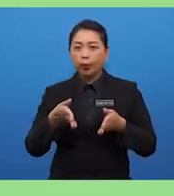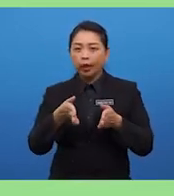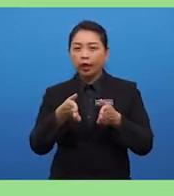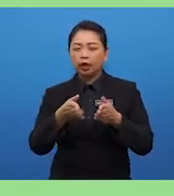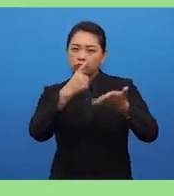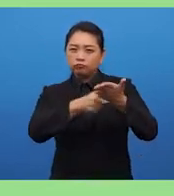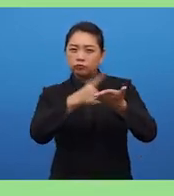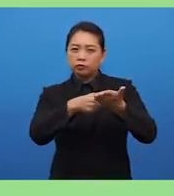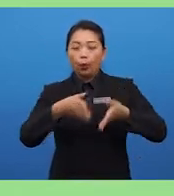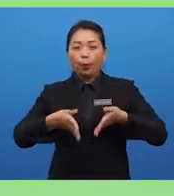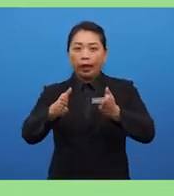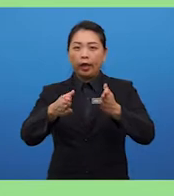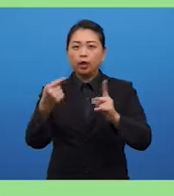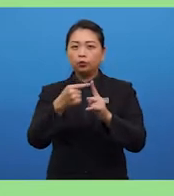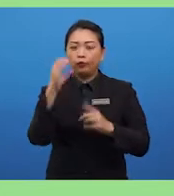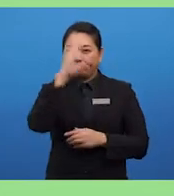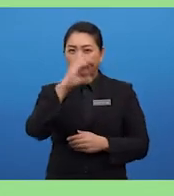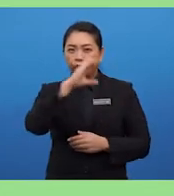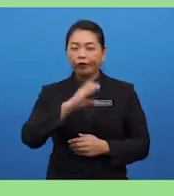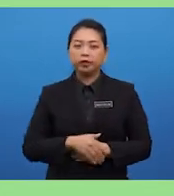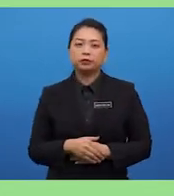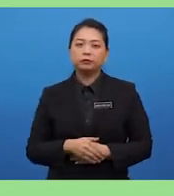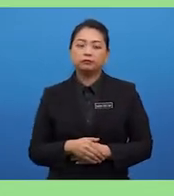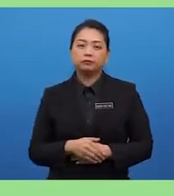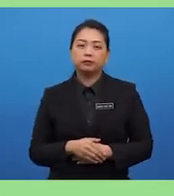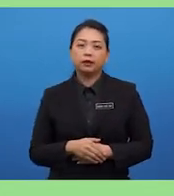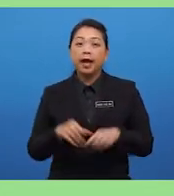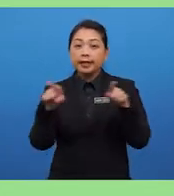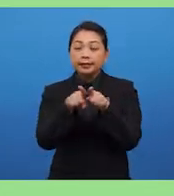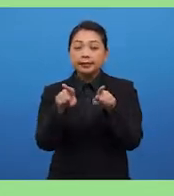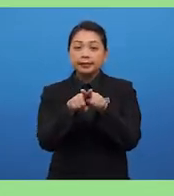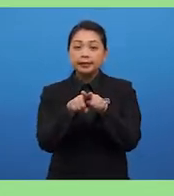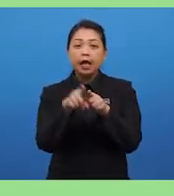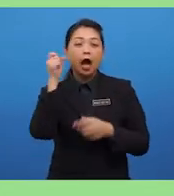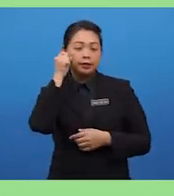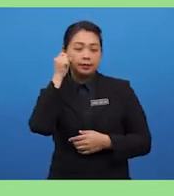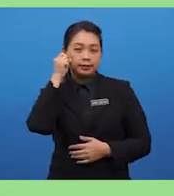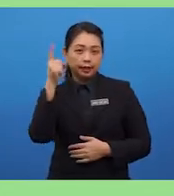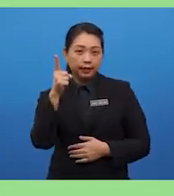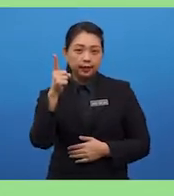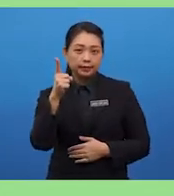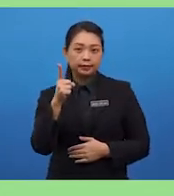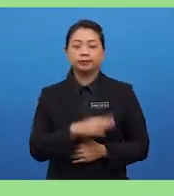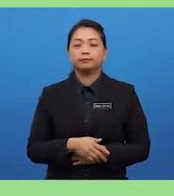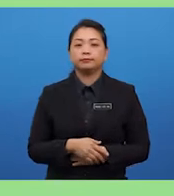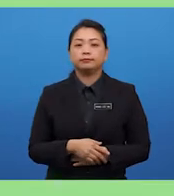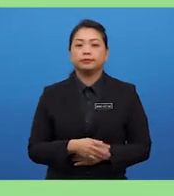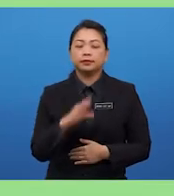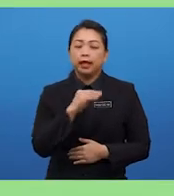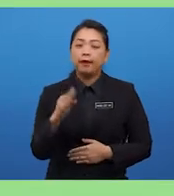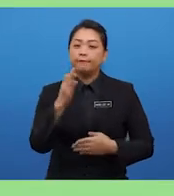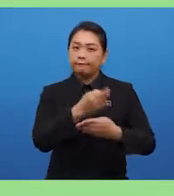group in finding a common understanding understanding and